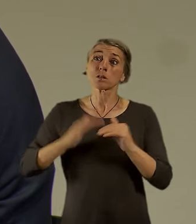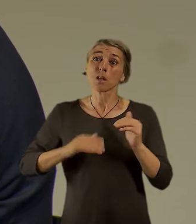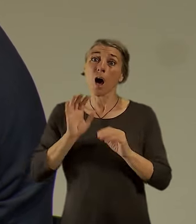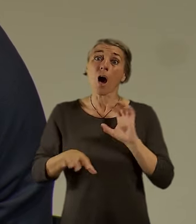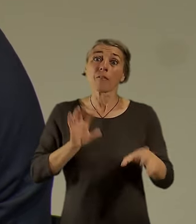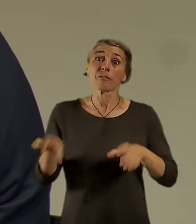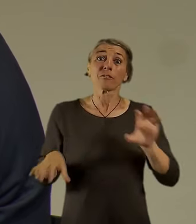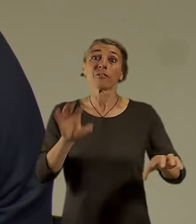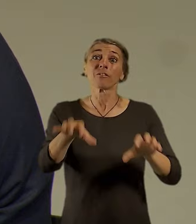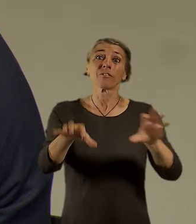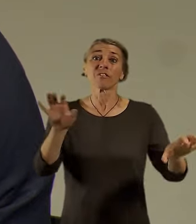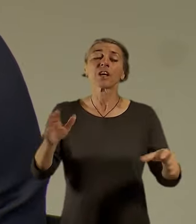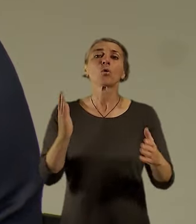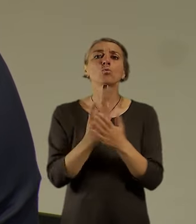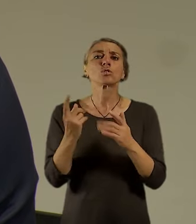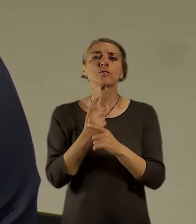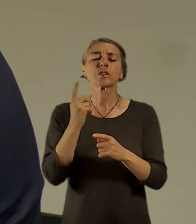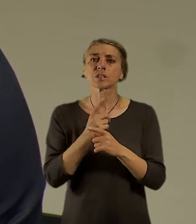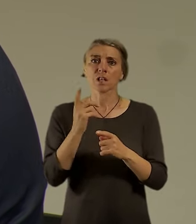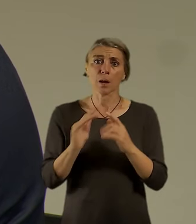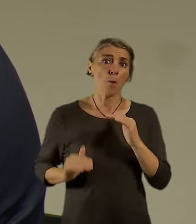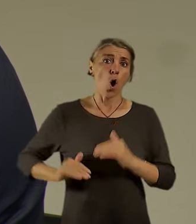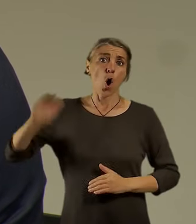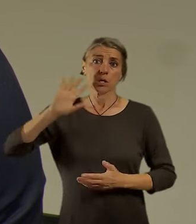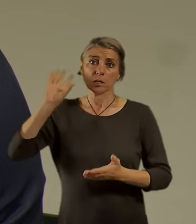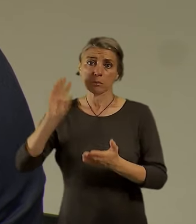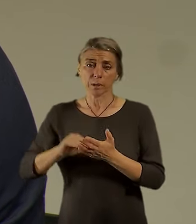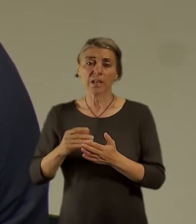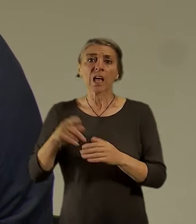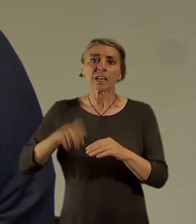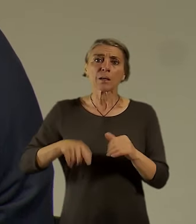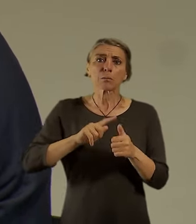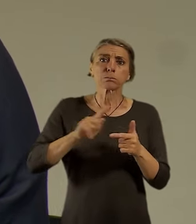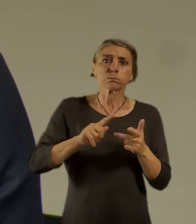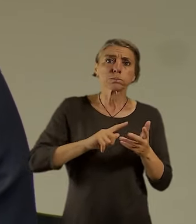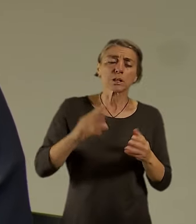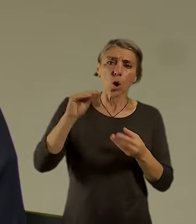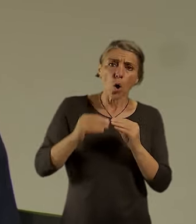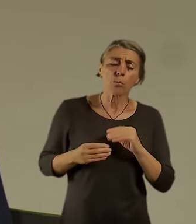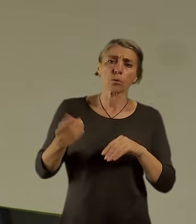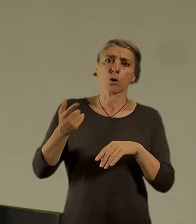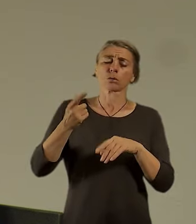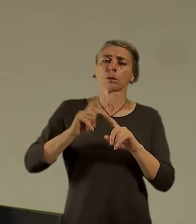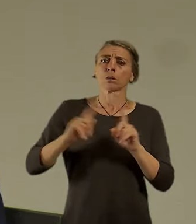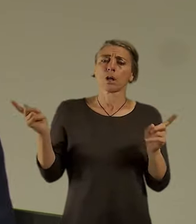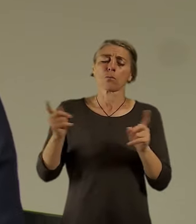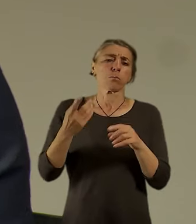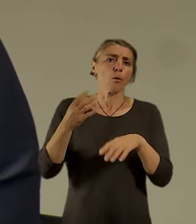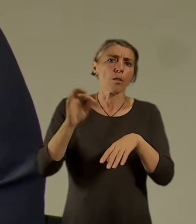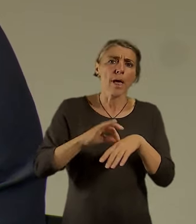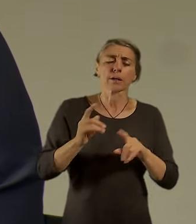k nerovnováze v tom městě krátkých vzdáleností. A teď na druhou stranu,